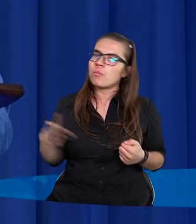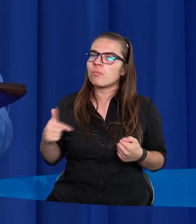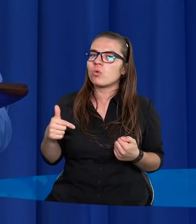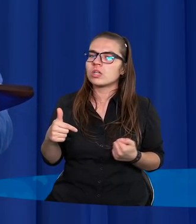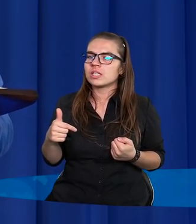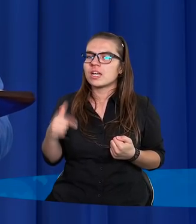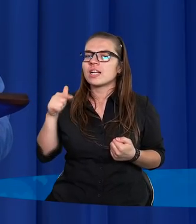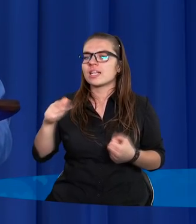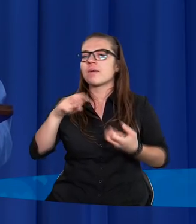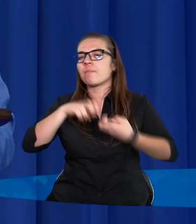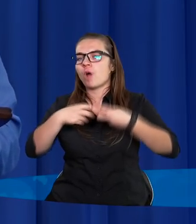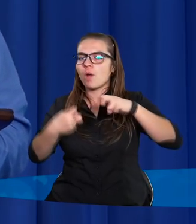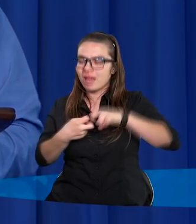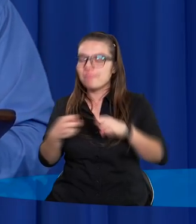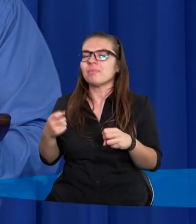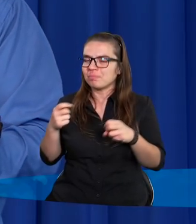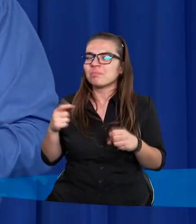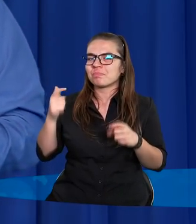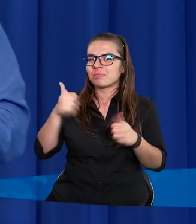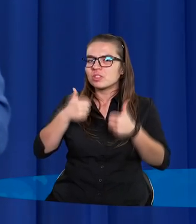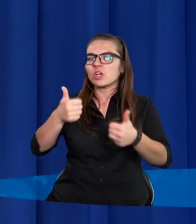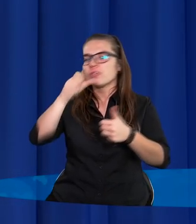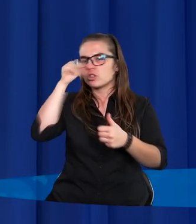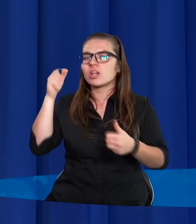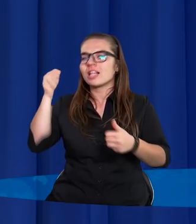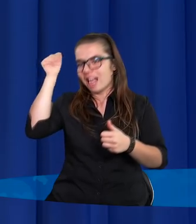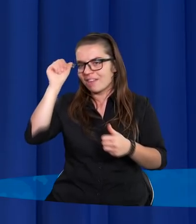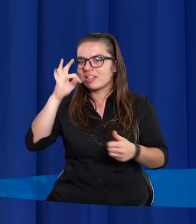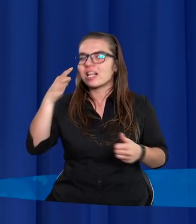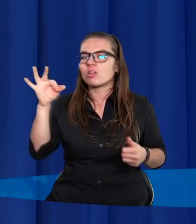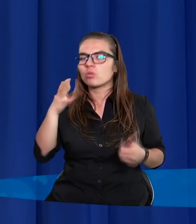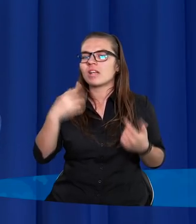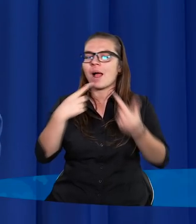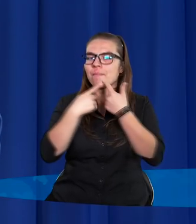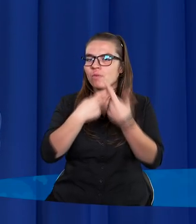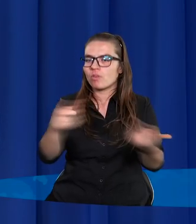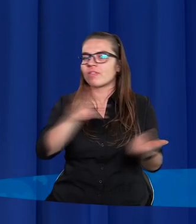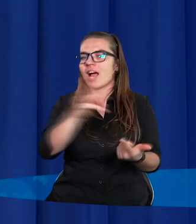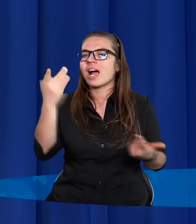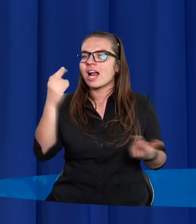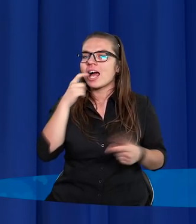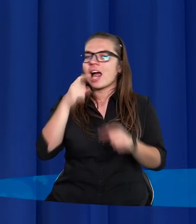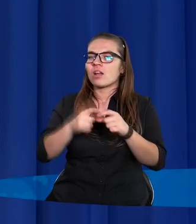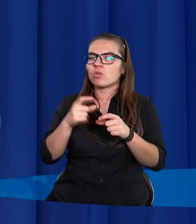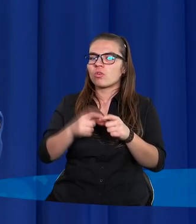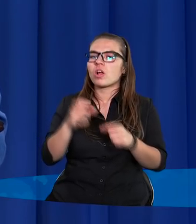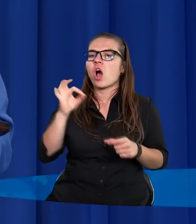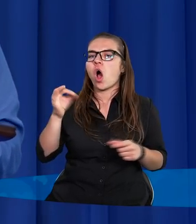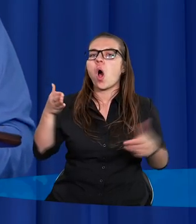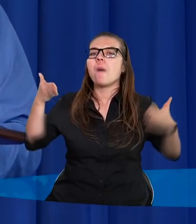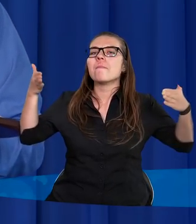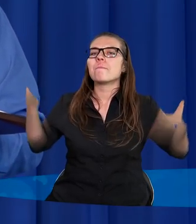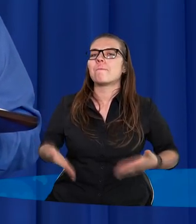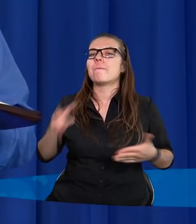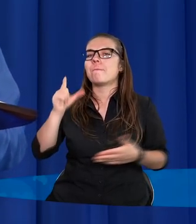z tym problemem zmierzyć. Nazywam się Tytus i chciałbym powiedzieć wam kilka słów o piekle.